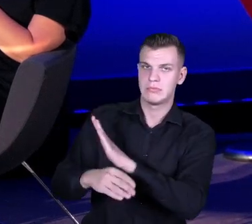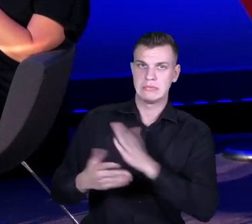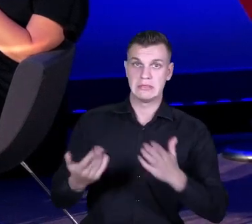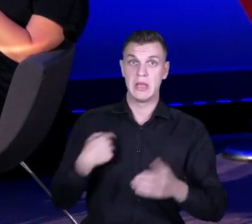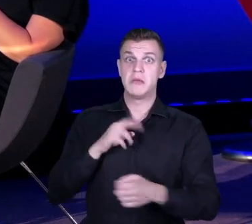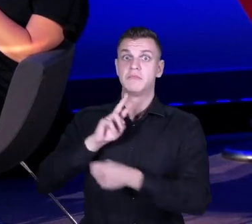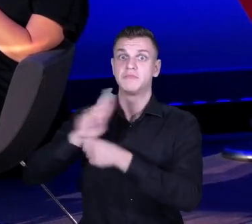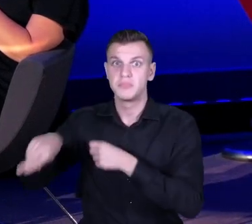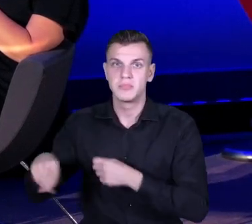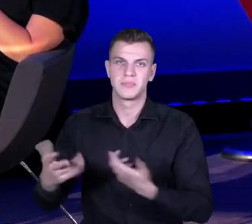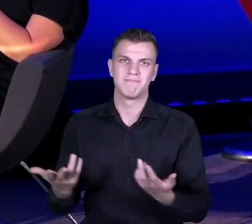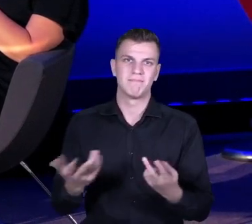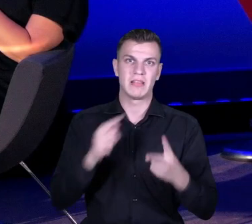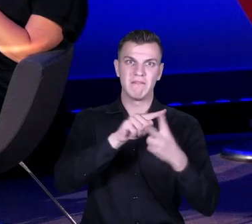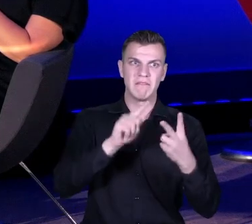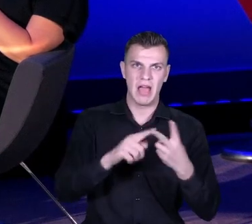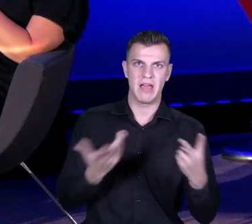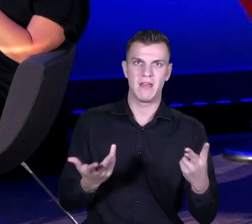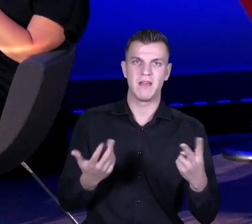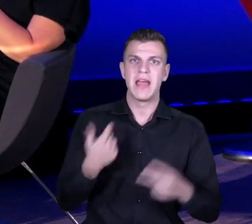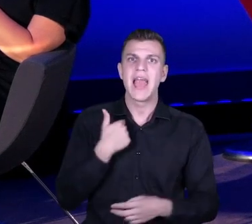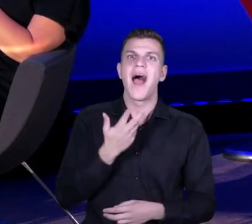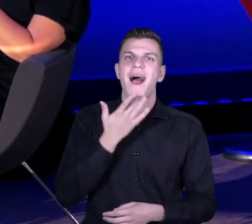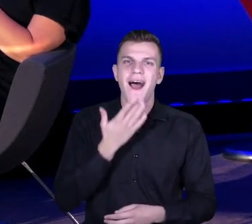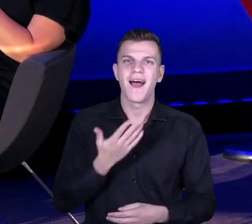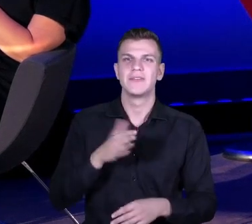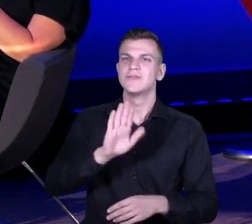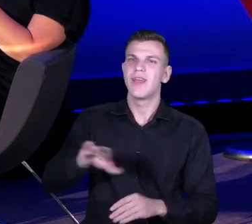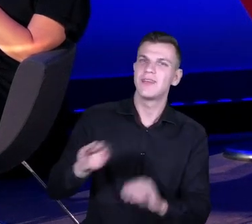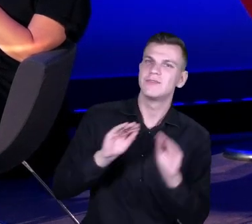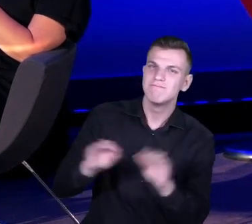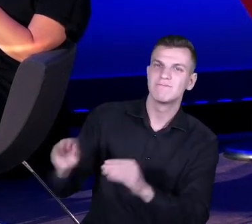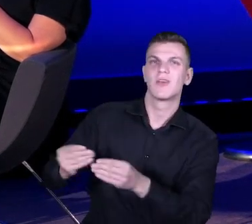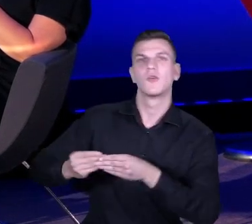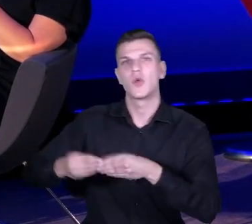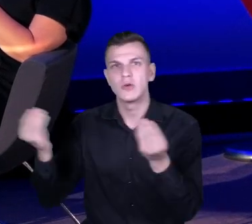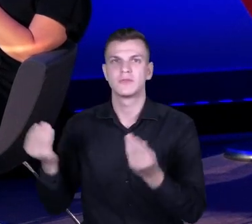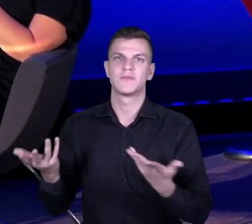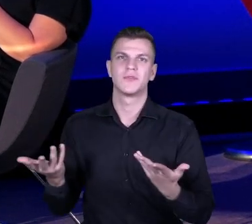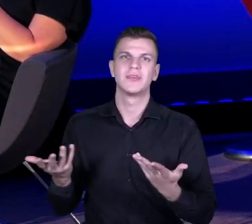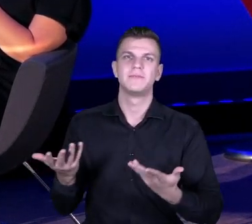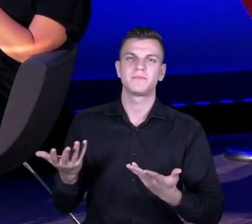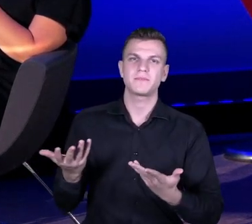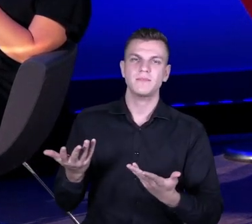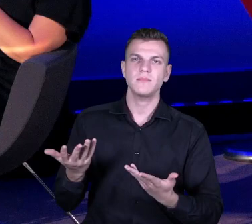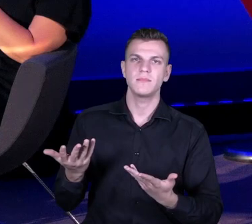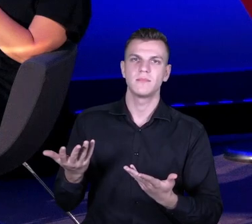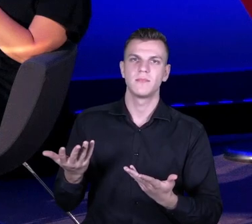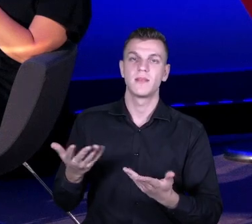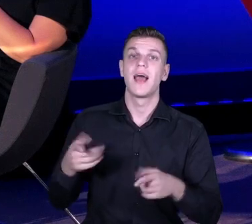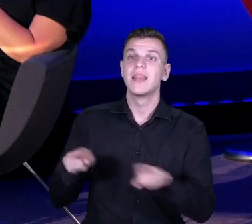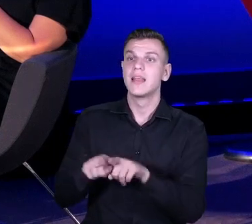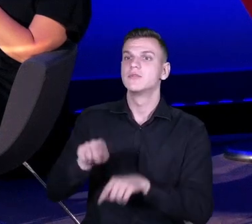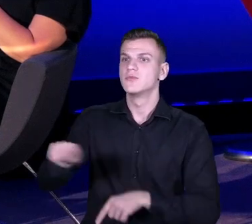kurczę, ja fan oceniania kształtującego, wszystkiego tego, co związane jest z uczeniem i uczeniem się